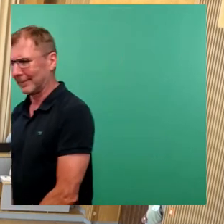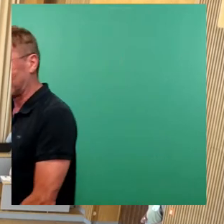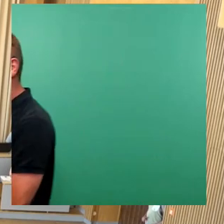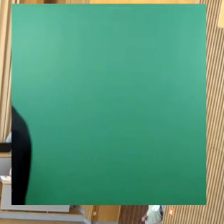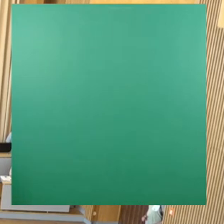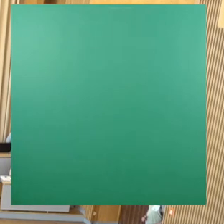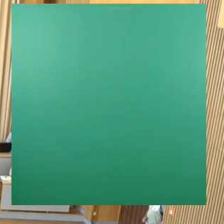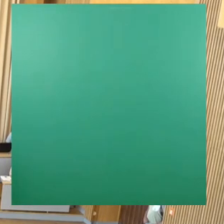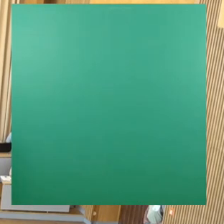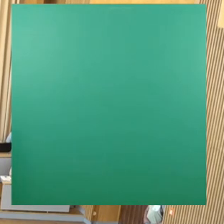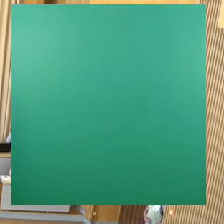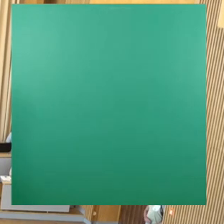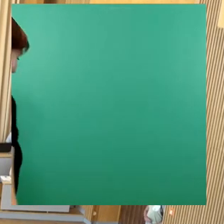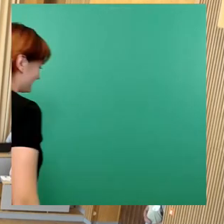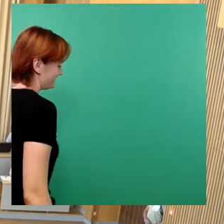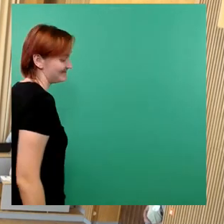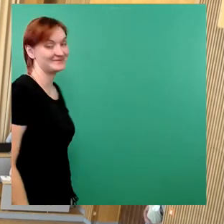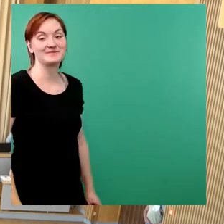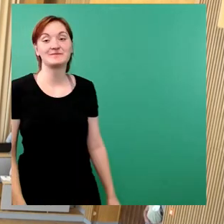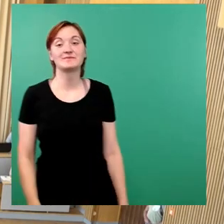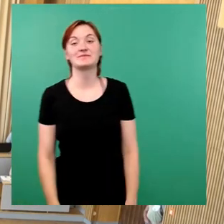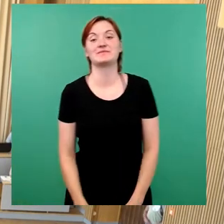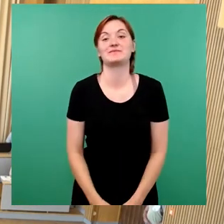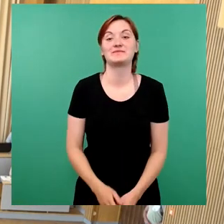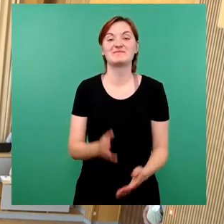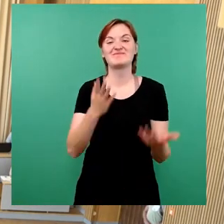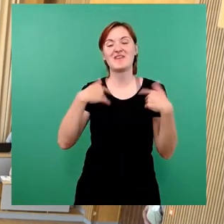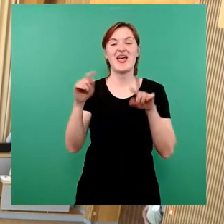Ja, Herr Oberbürgermeister, meine Damen und Herren, die Debatte gefällt mir so mittel.